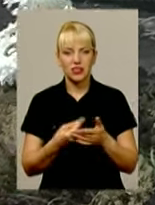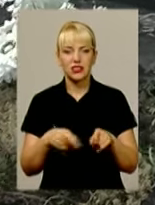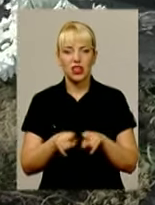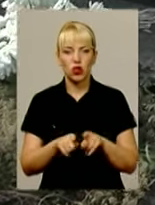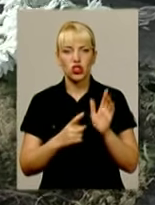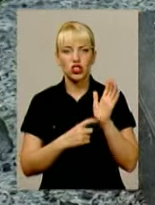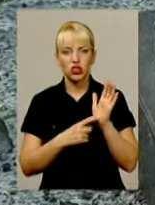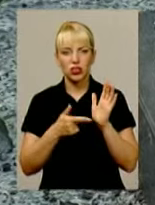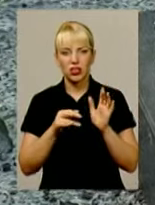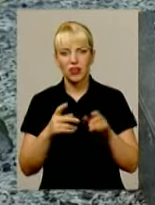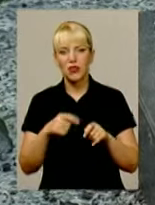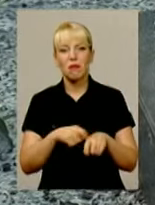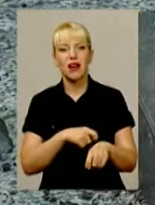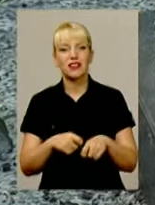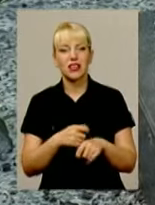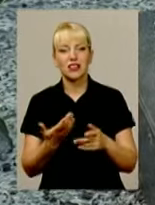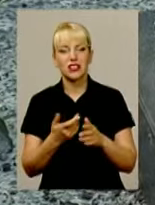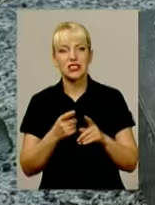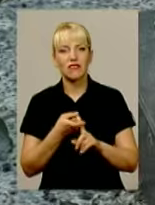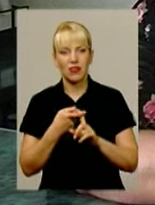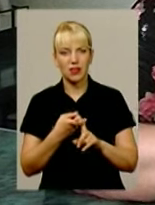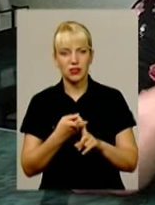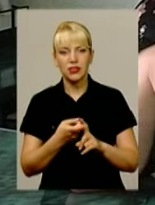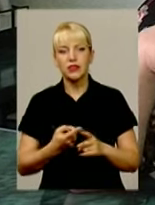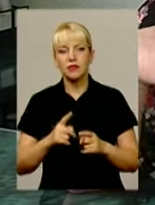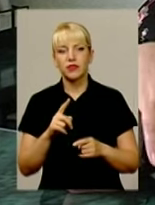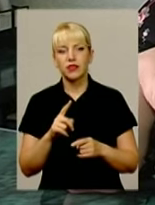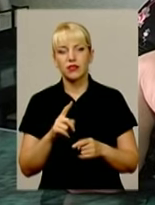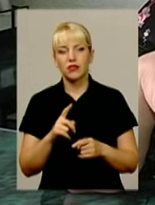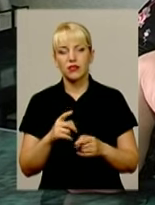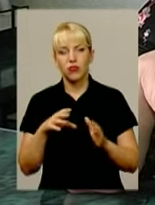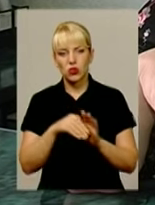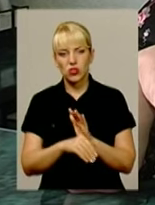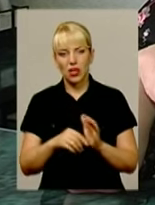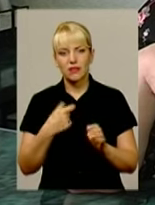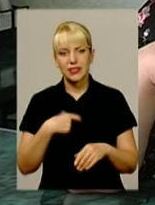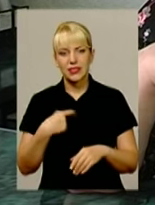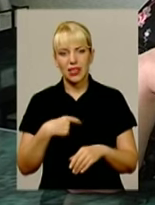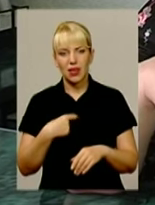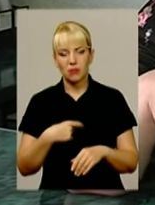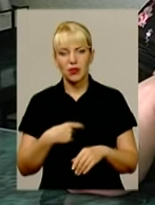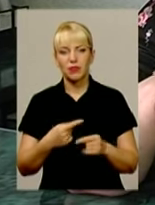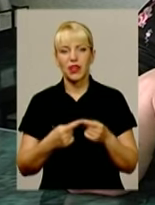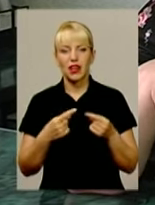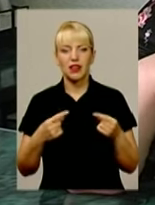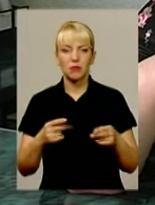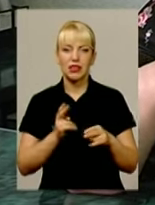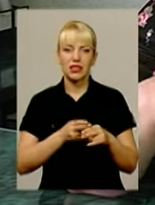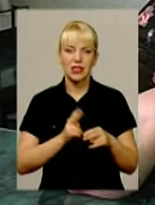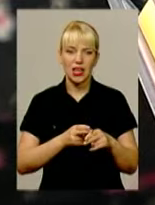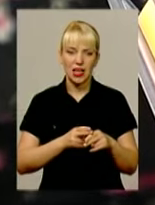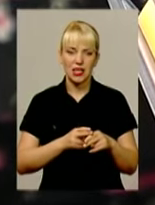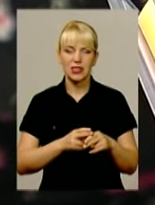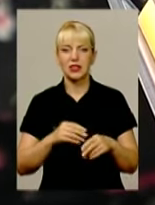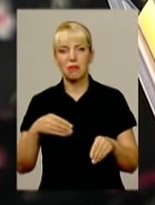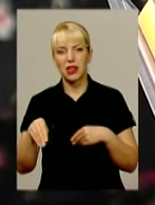матеріалом, з якого вона виготовлена, пояснює Зоя Івко. Він включає в себе елементи заліза, елементи